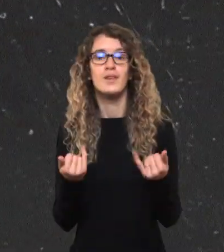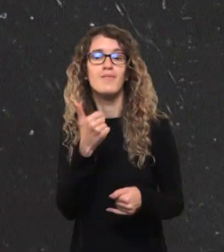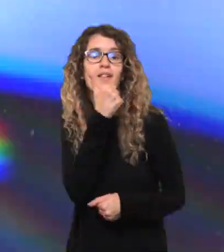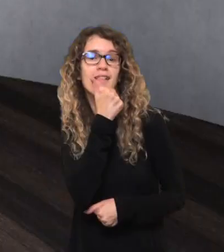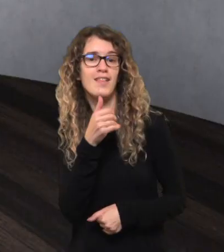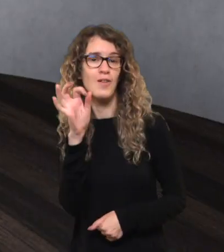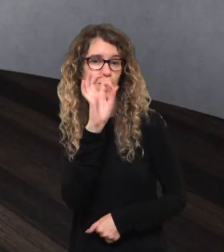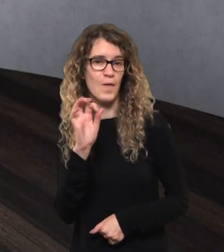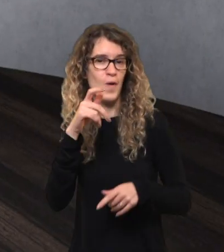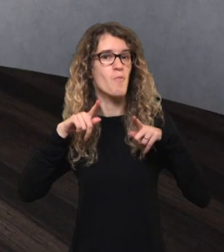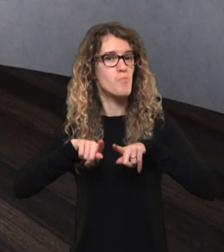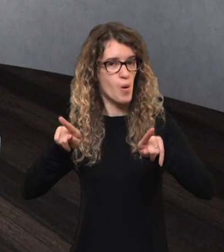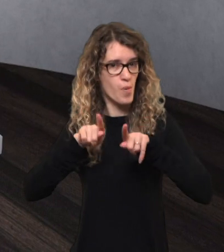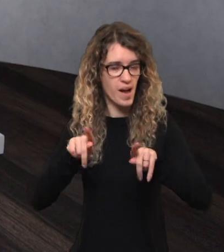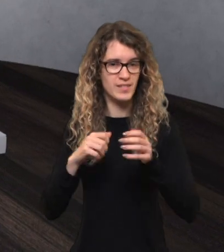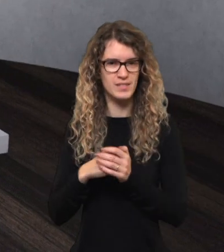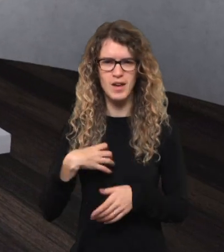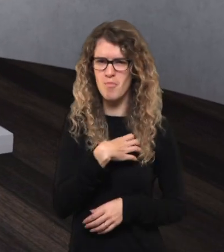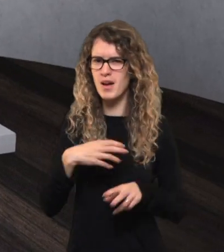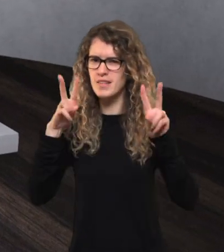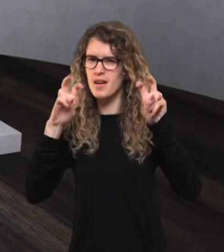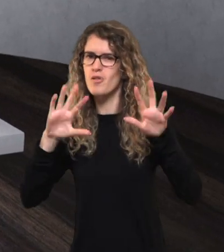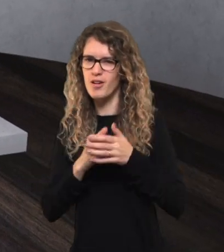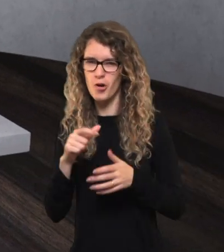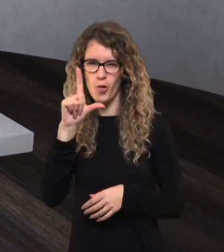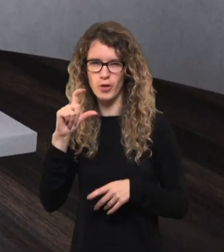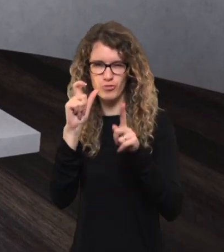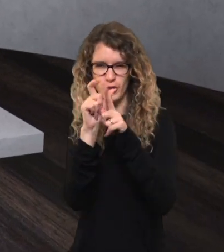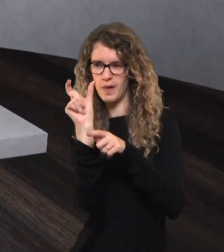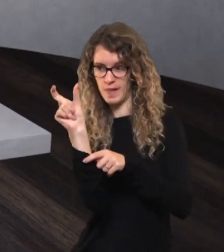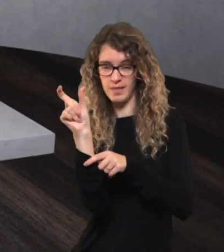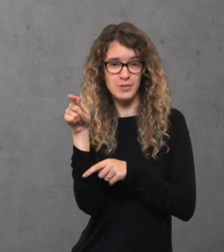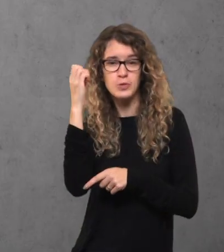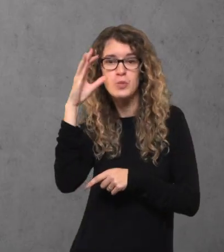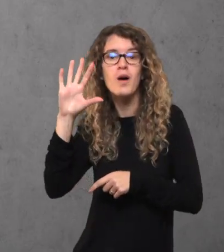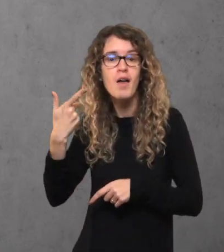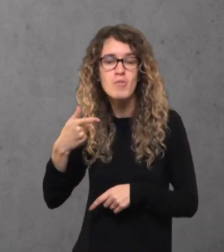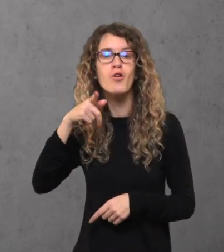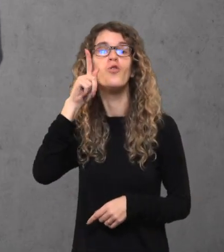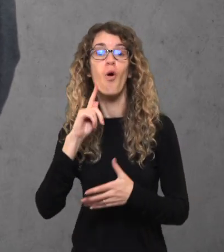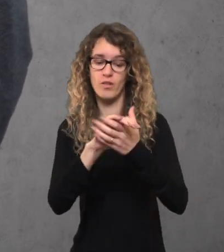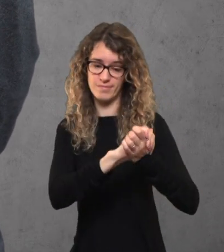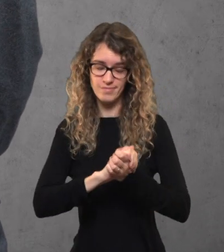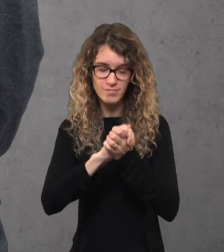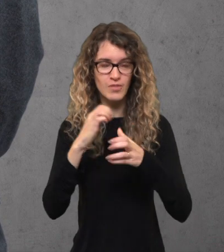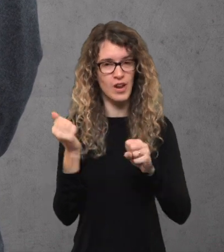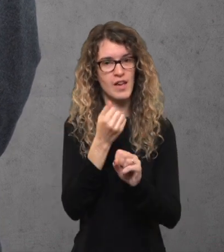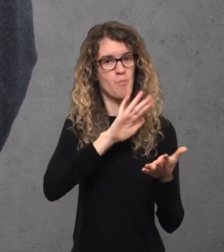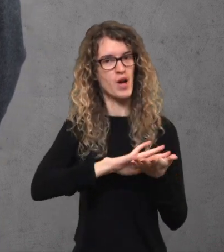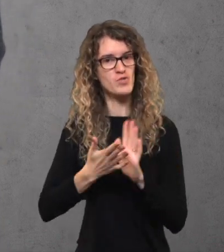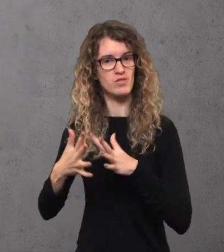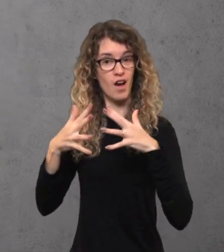Čia propagandos diagnostika. Esminė laidos tema si vis patsim parabelom. Nori taikos ruoškis karui.